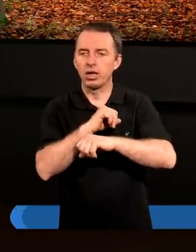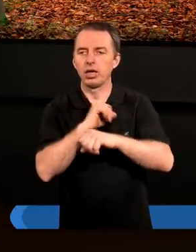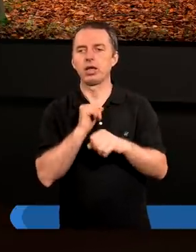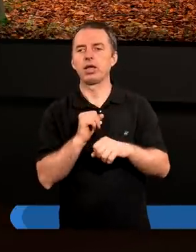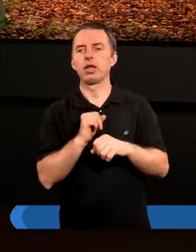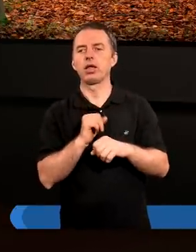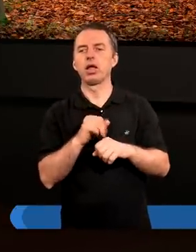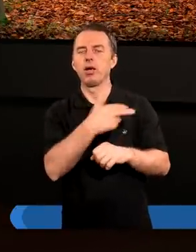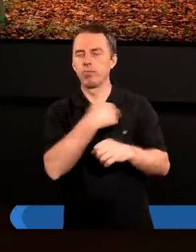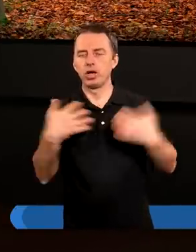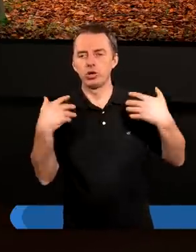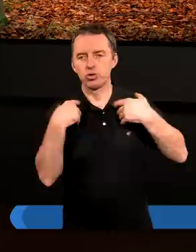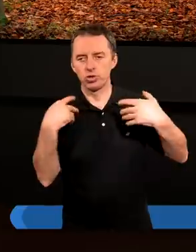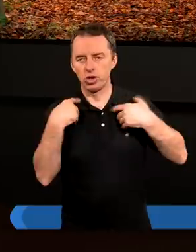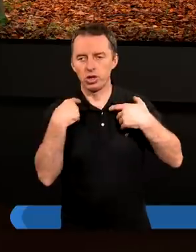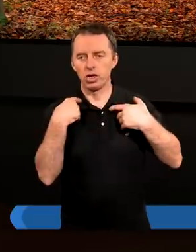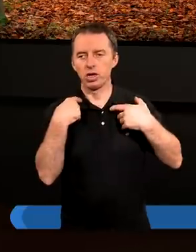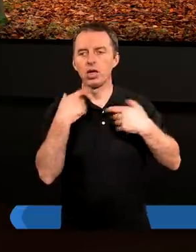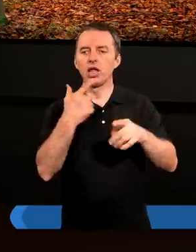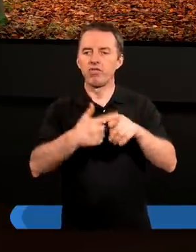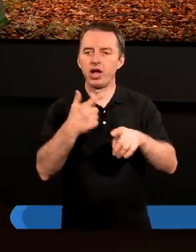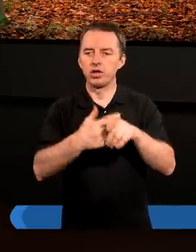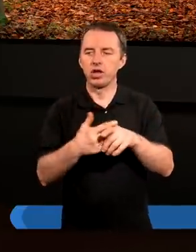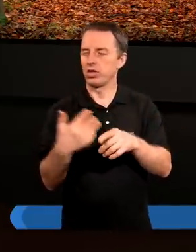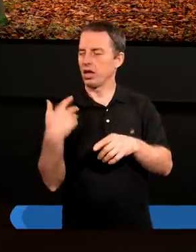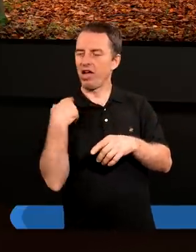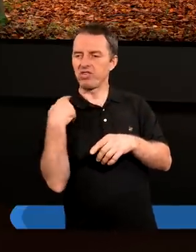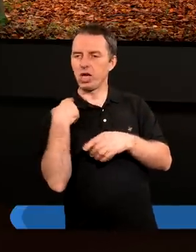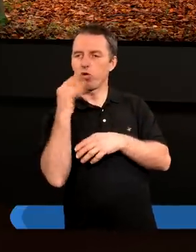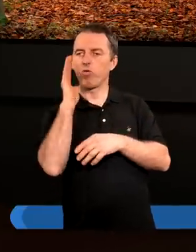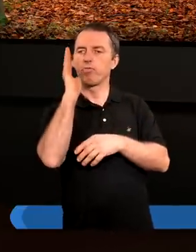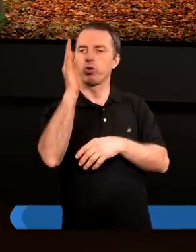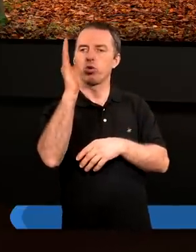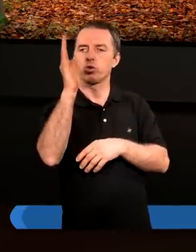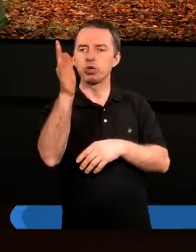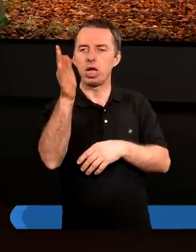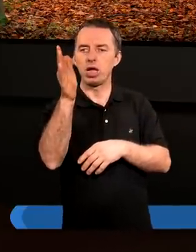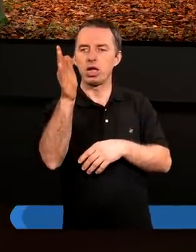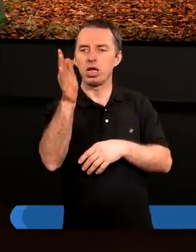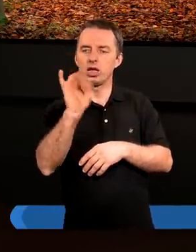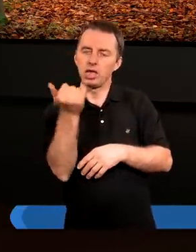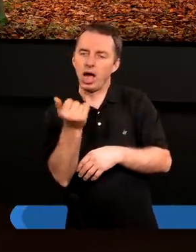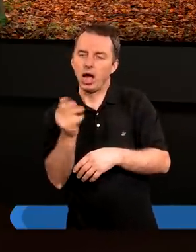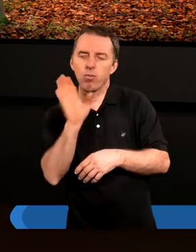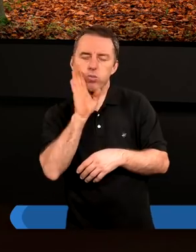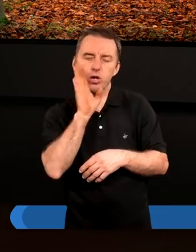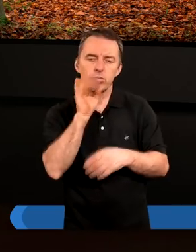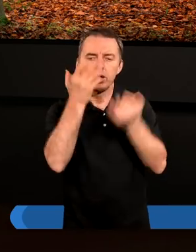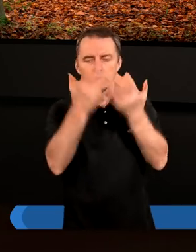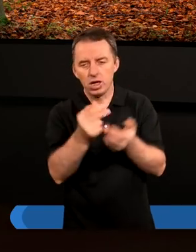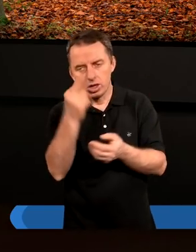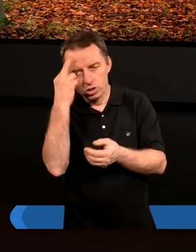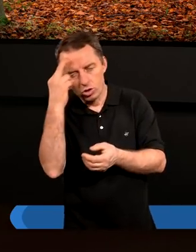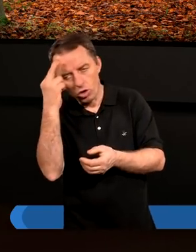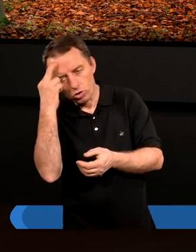My żyjemy 20 wieków później. Jak byśmy chcieli